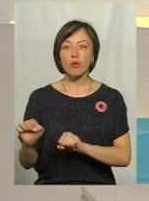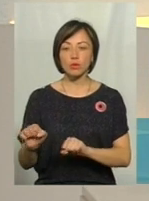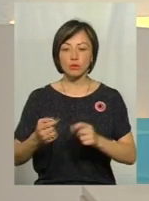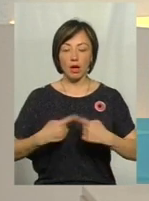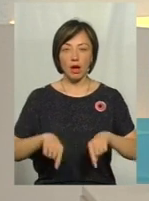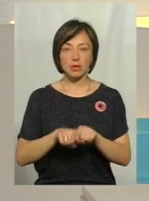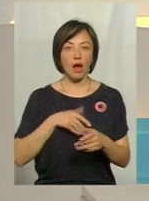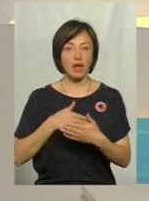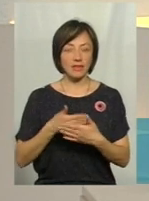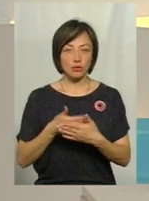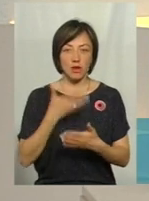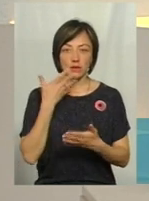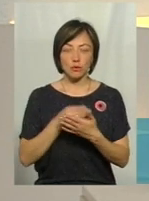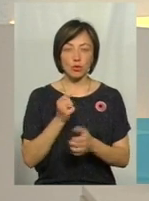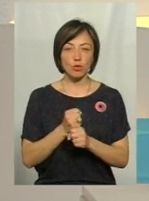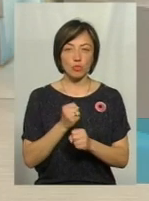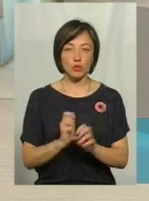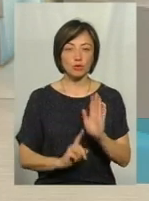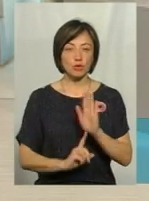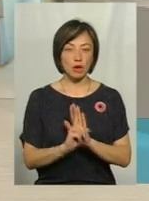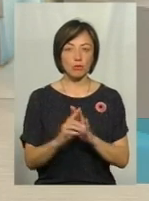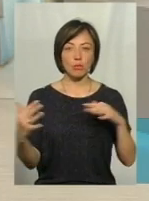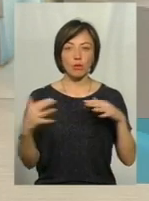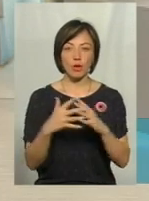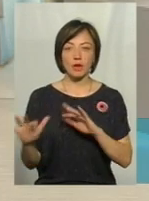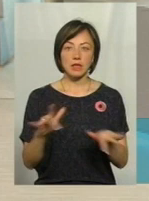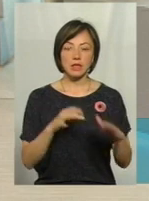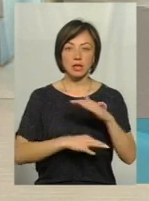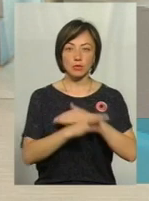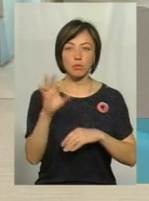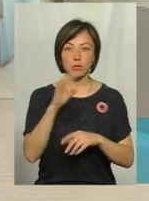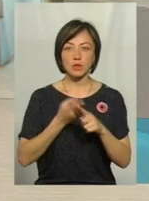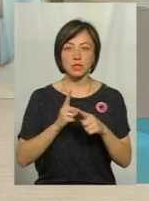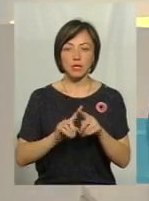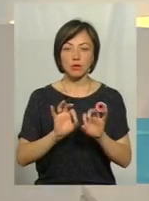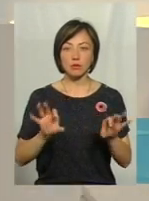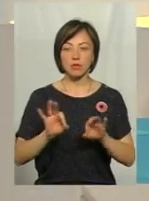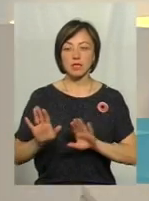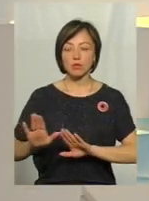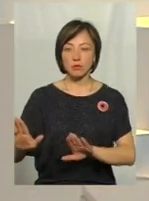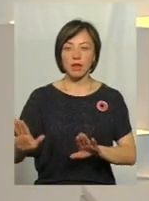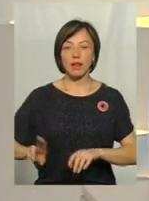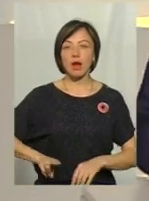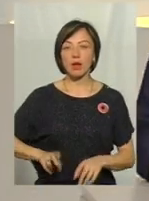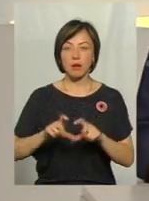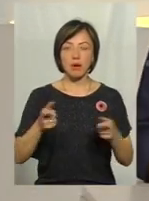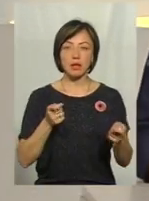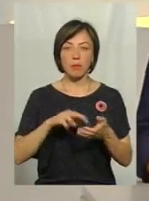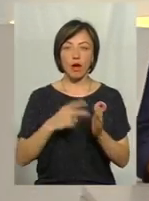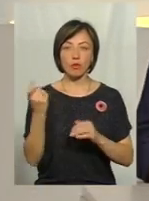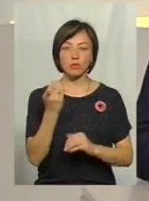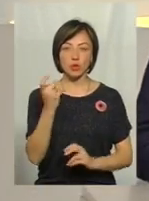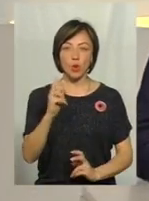галузі активізували свою роботу із початком бойових дій на Сході. Про це нам розповів заступник директора Департаменту економічного розвитку,